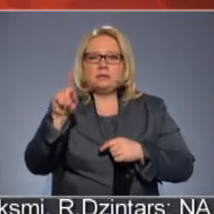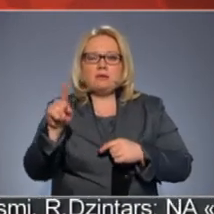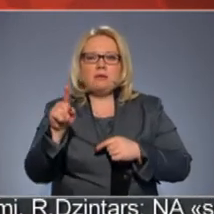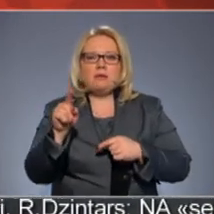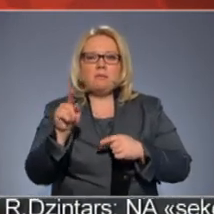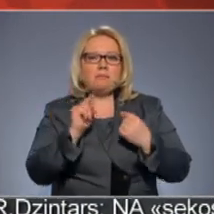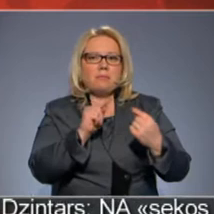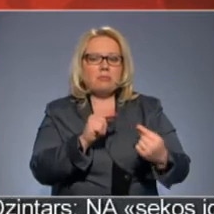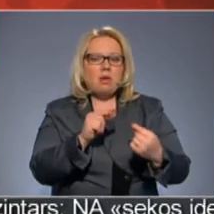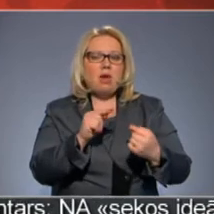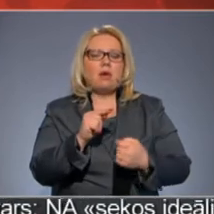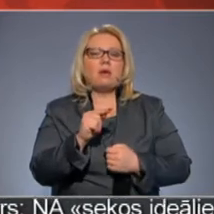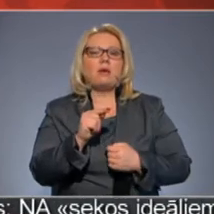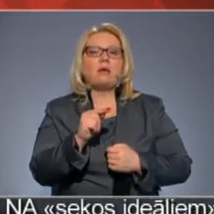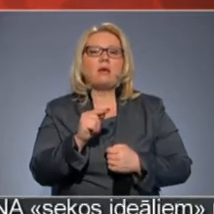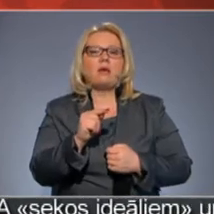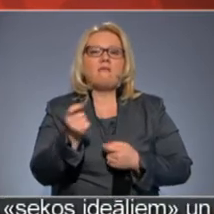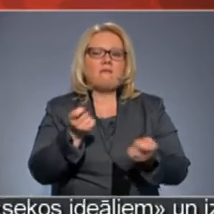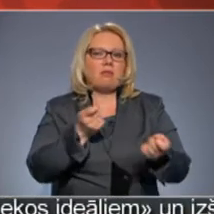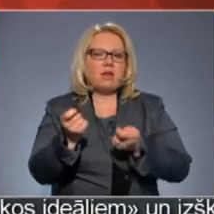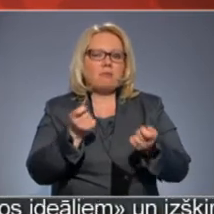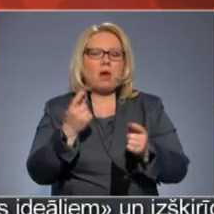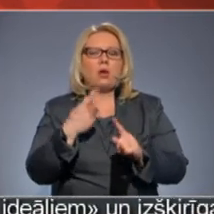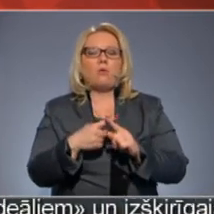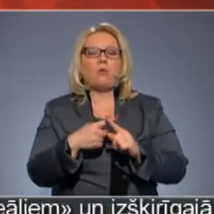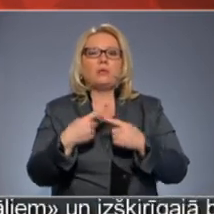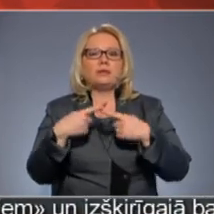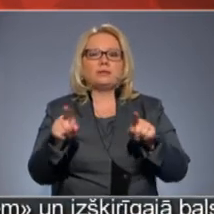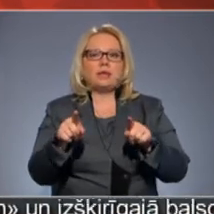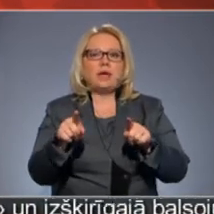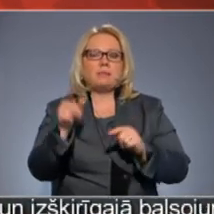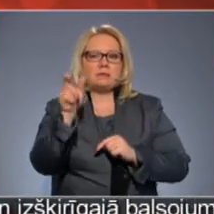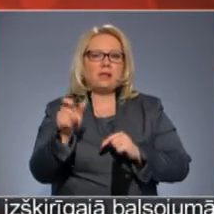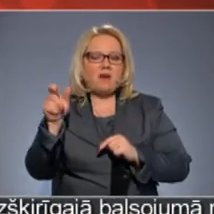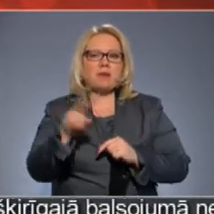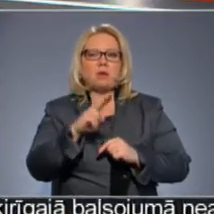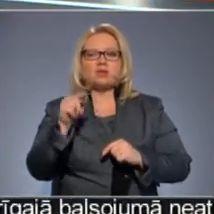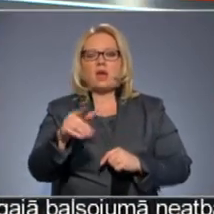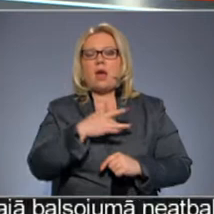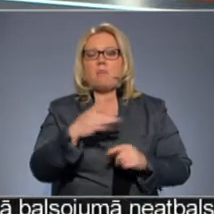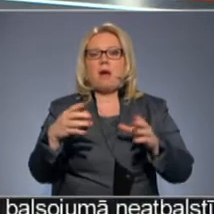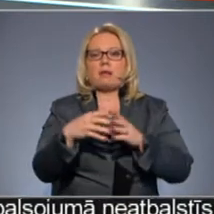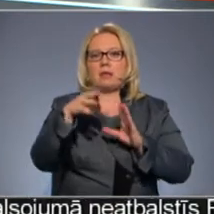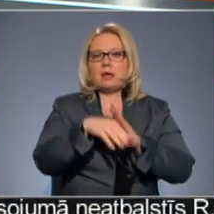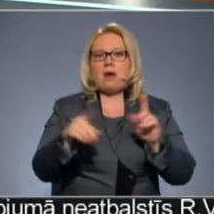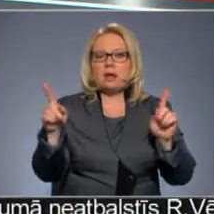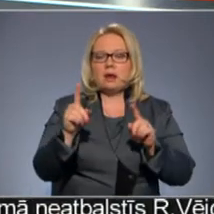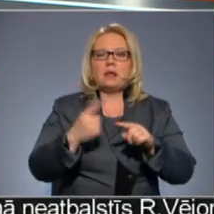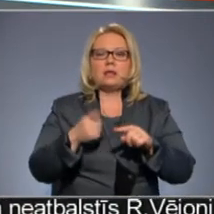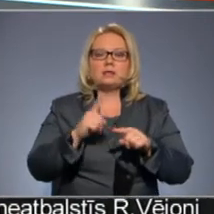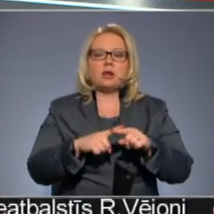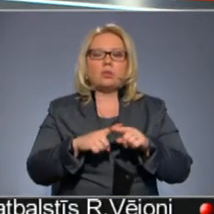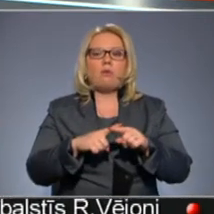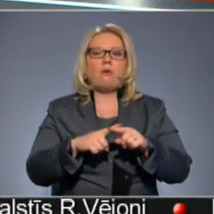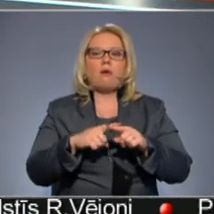vadībai un citiem, teiksim, cilvēkiem, kas šajā partijā ir. Līdz ar to viņš